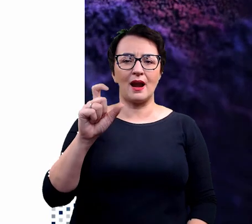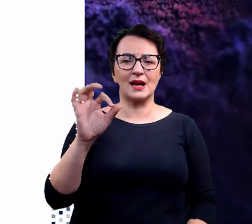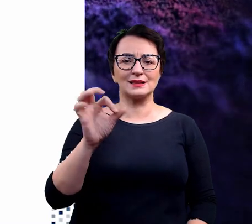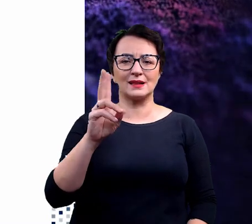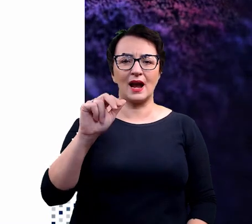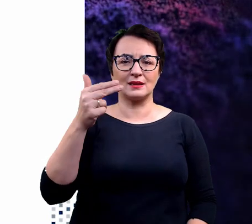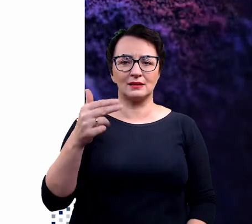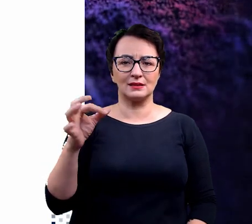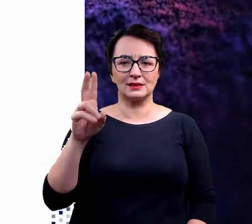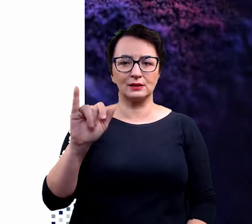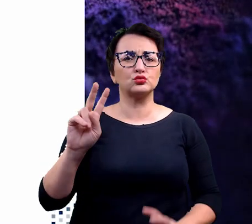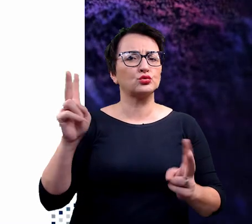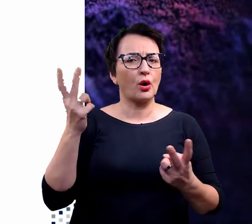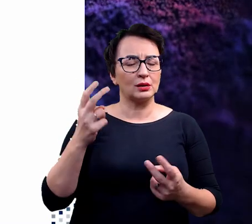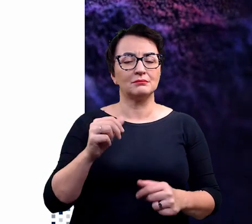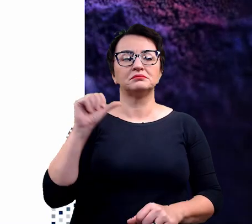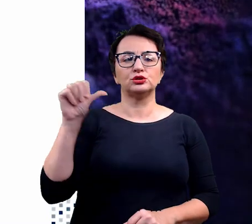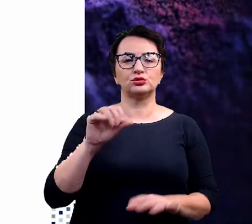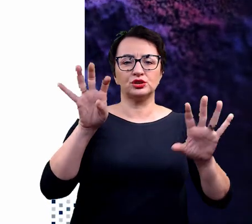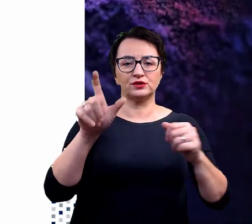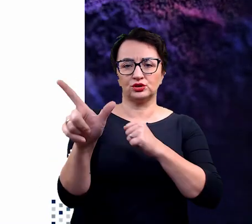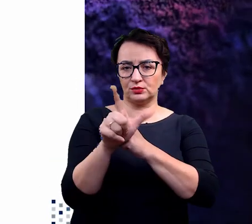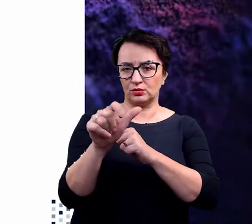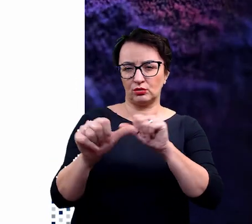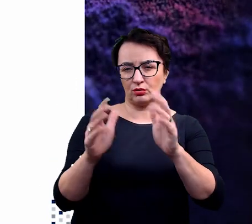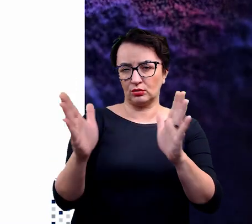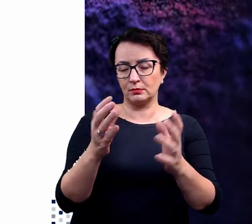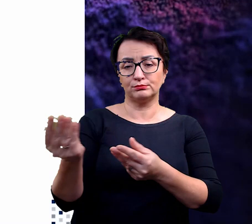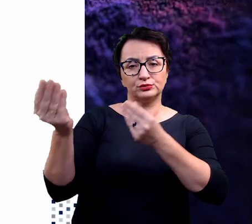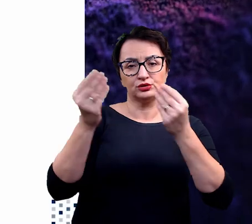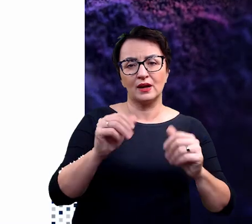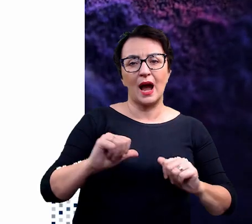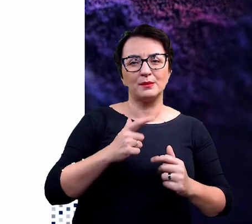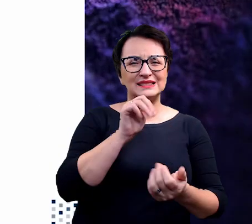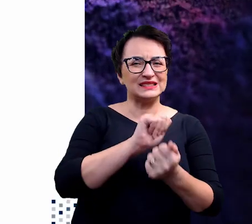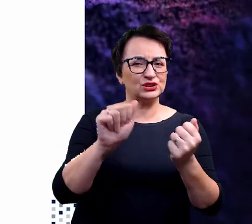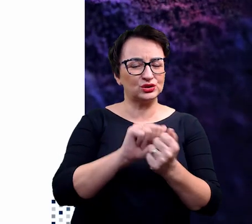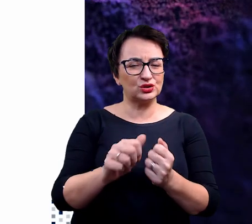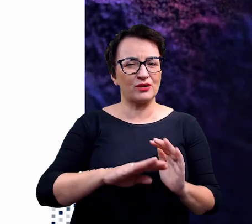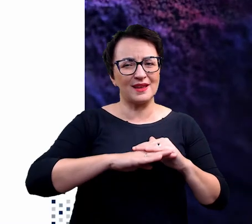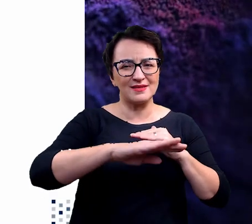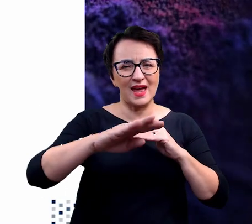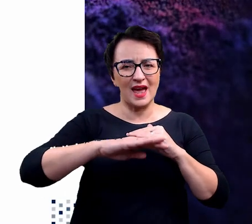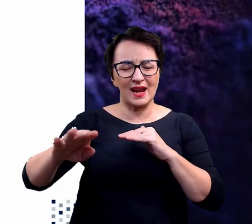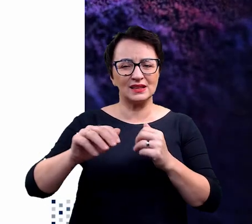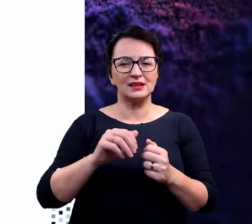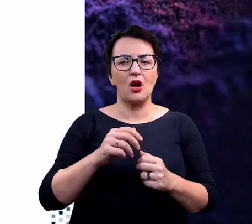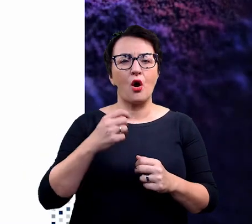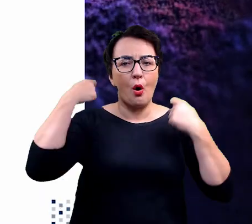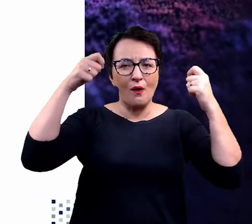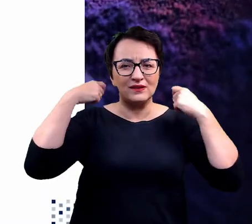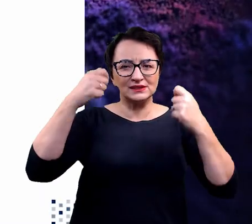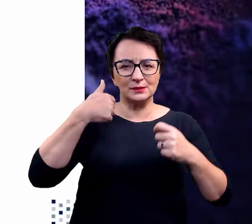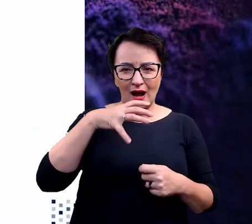Sprowadzony został w latach 70. XX wieku do rekultywacji terenów zdewastowanych, nie przemysłem, ale wypasem owiec.